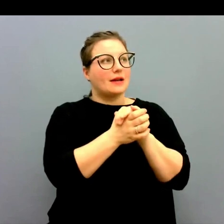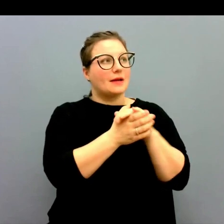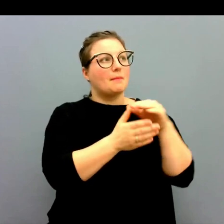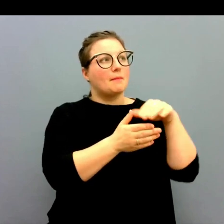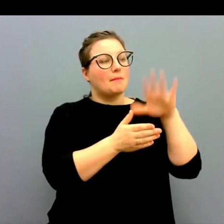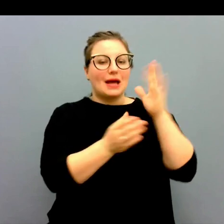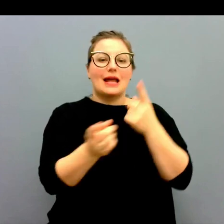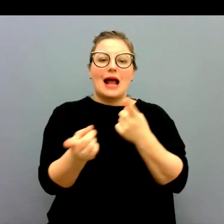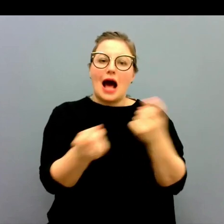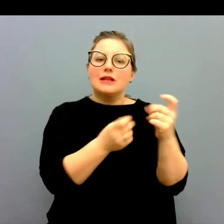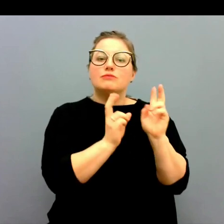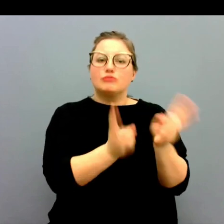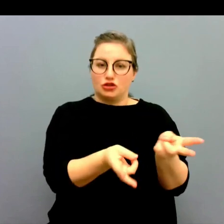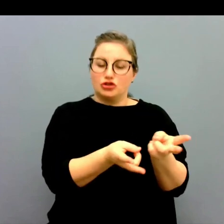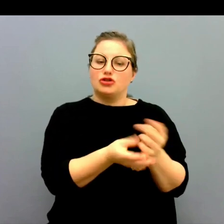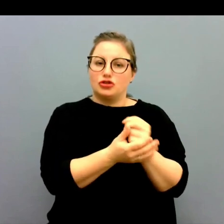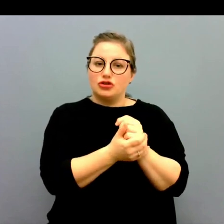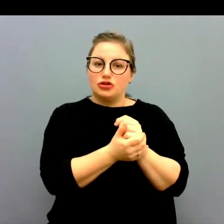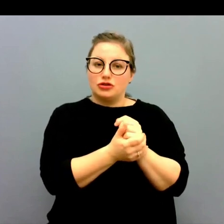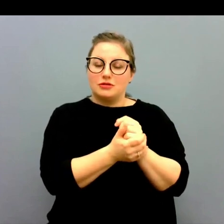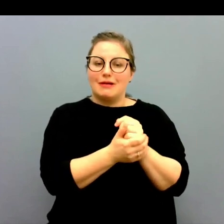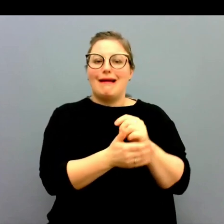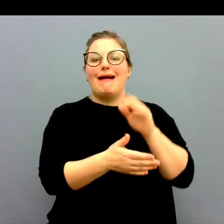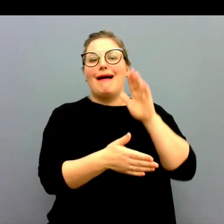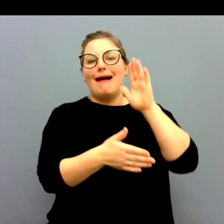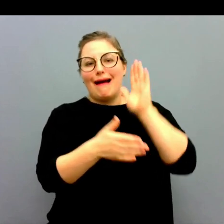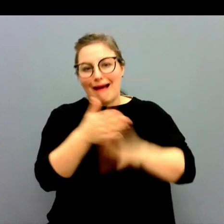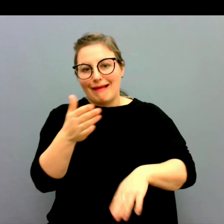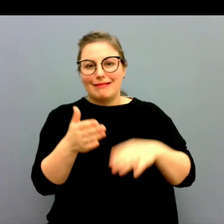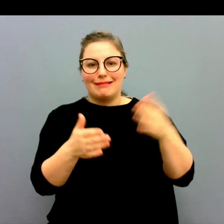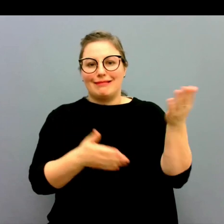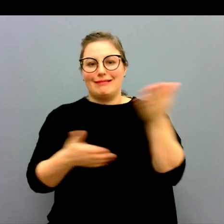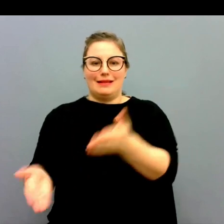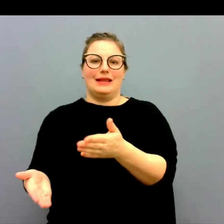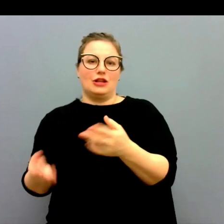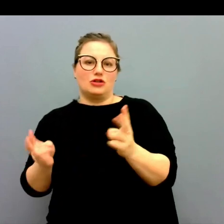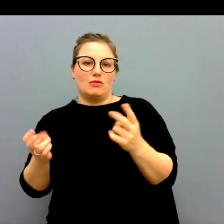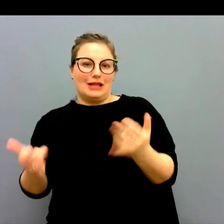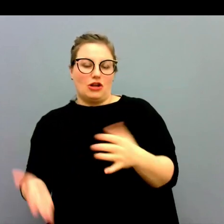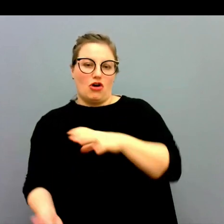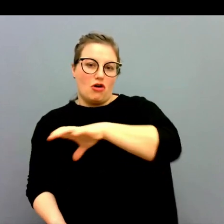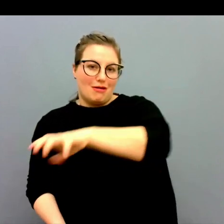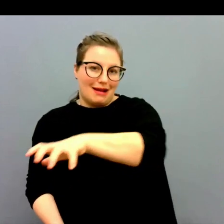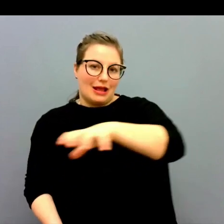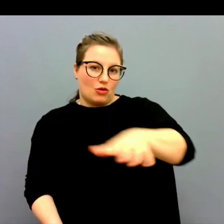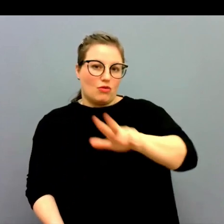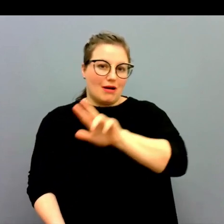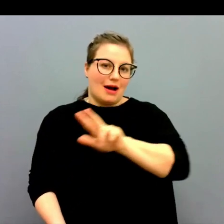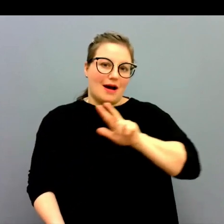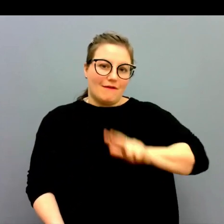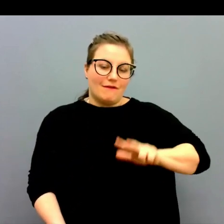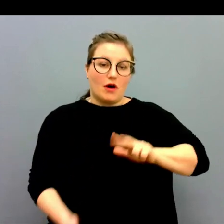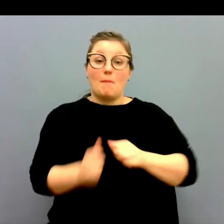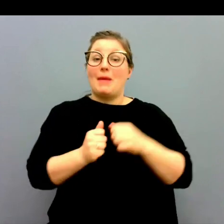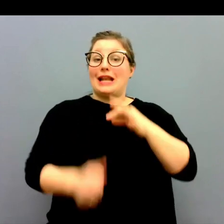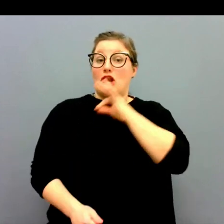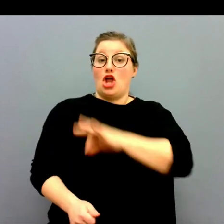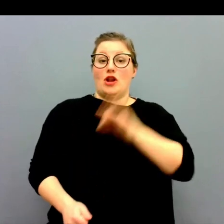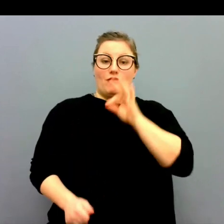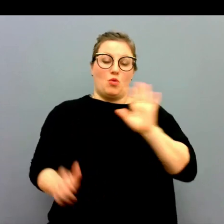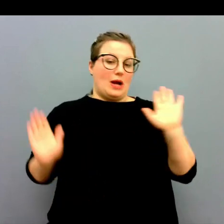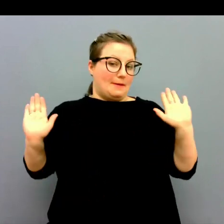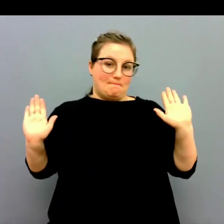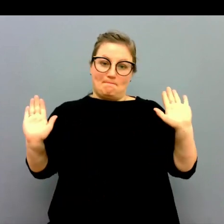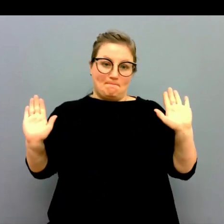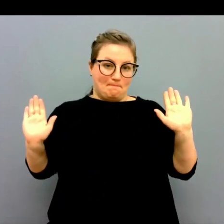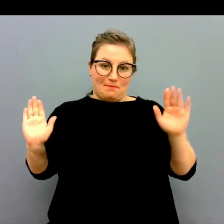attraktivt också än att det ligger på regionerna idag. Men när det gäller lönefrågan så